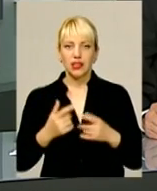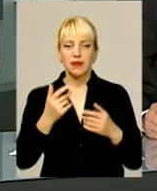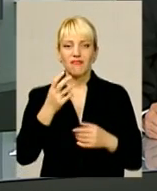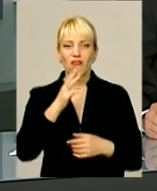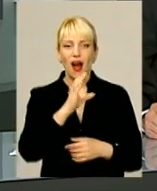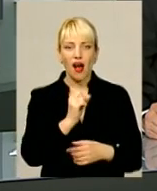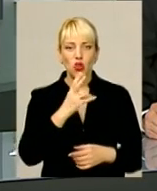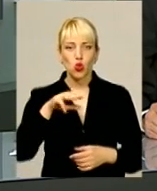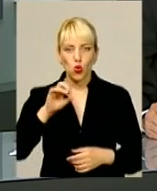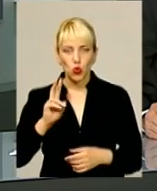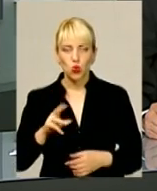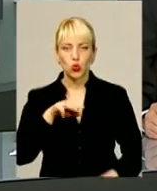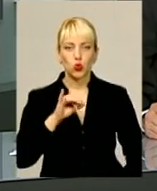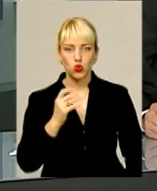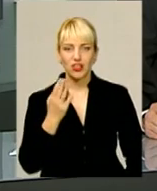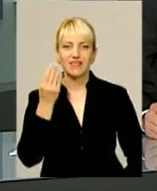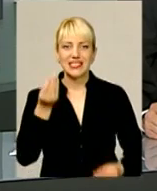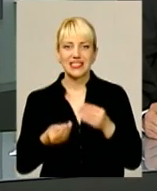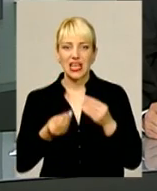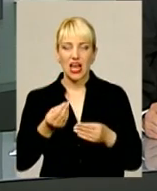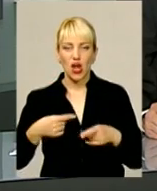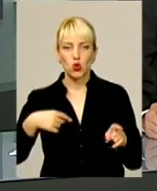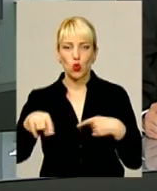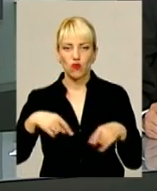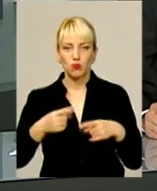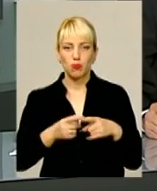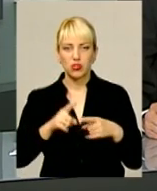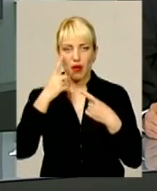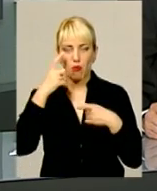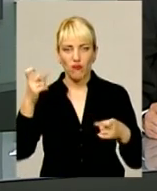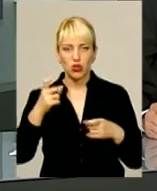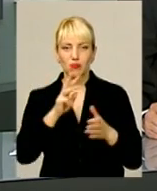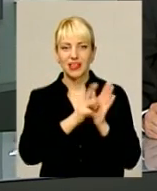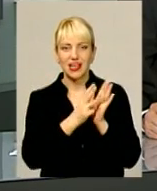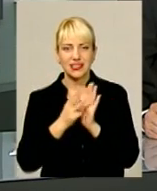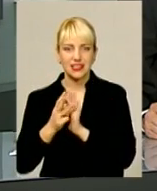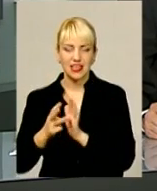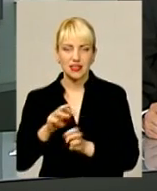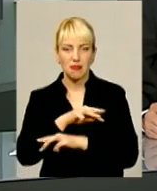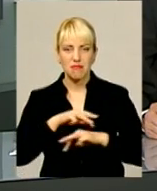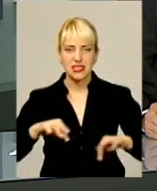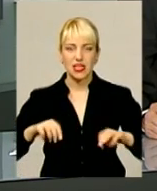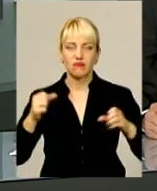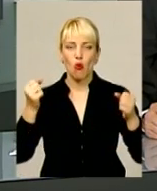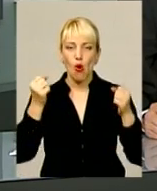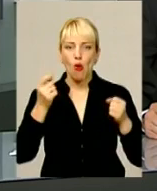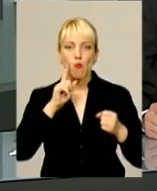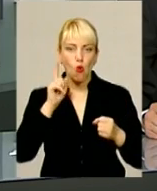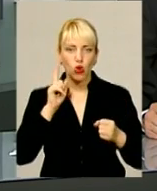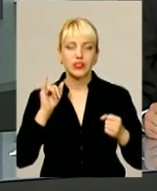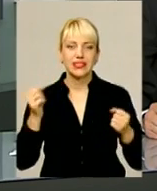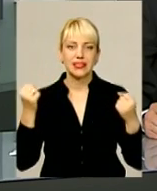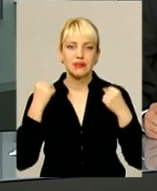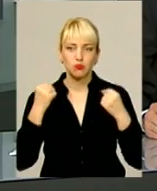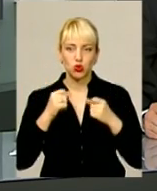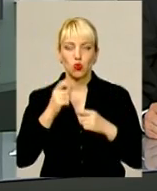Володимир Антонюк та Віталій Трушев зіграють у футбол. Про це повідомляють на сайті Міністерства молоді та спорту України. Загалом